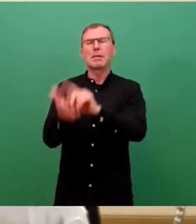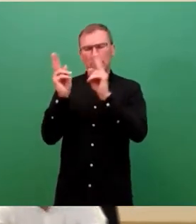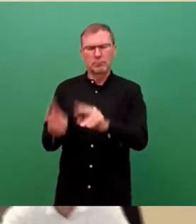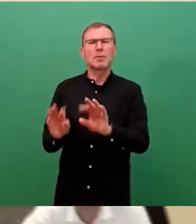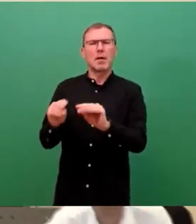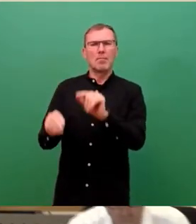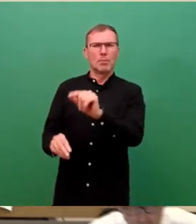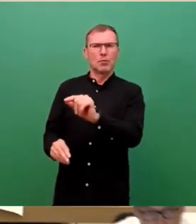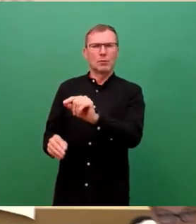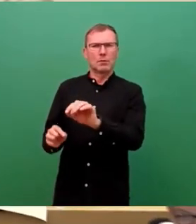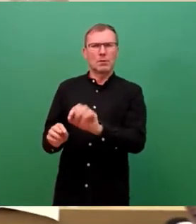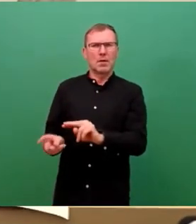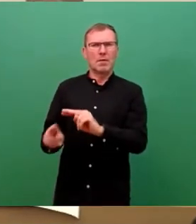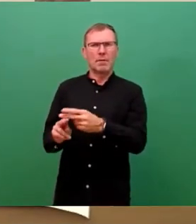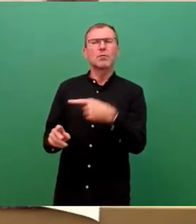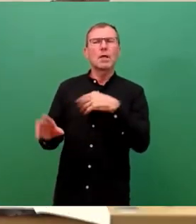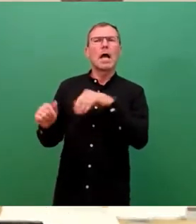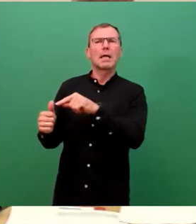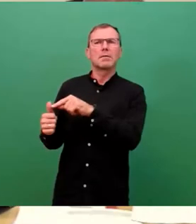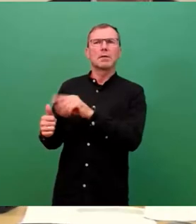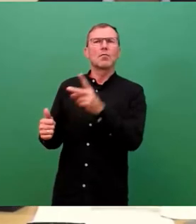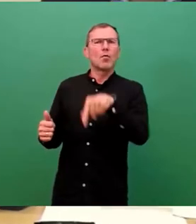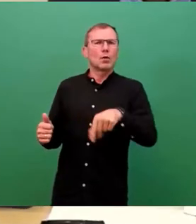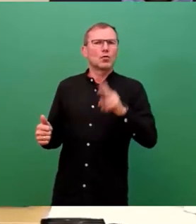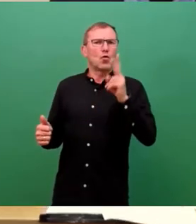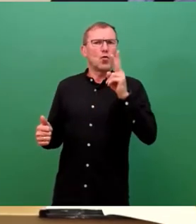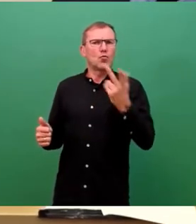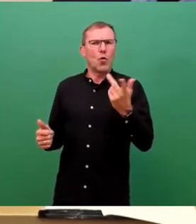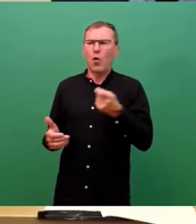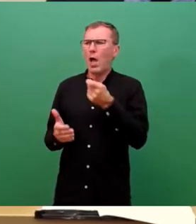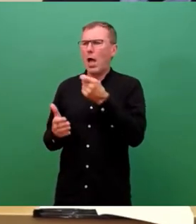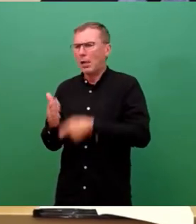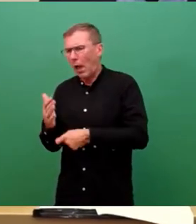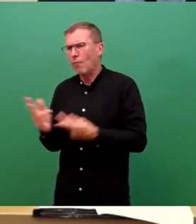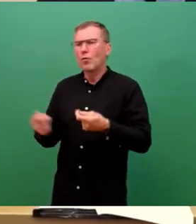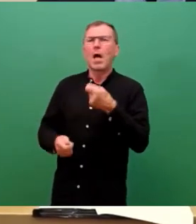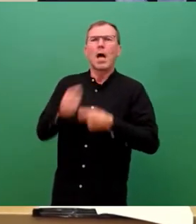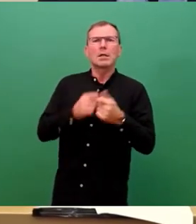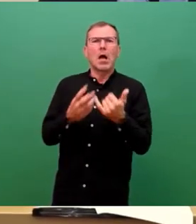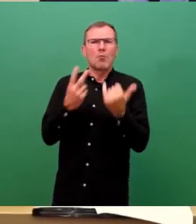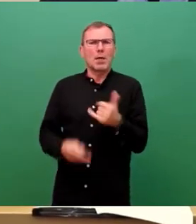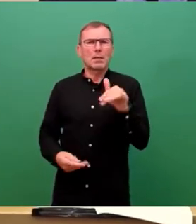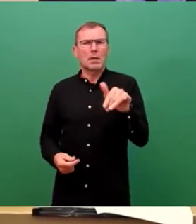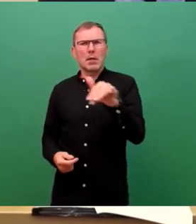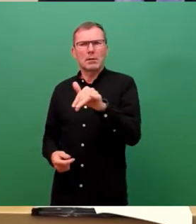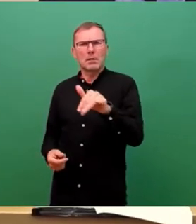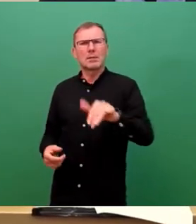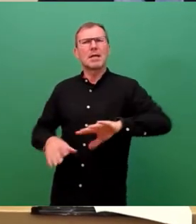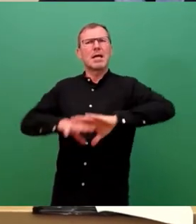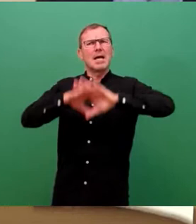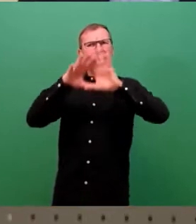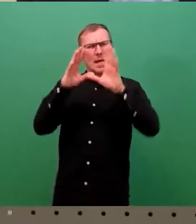bzw. dafür reserviert, wo noch entsprechende Kauf- oder Tauschprojekte anstehen. Insgesamt stehen